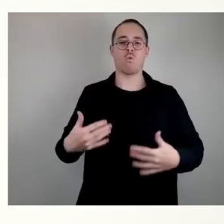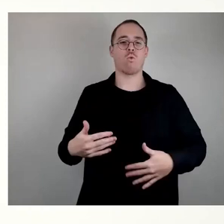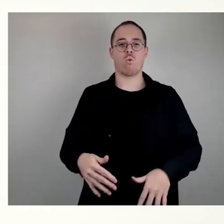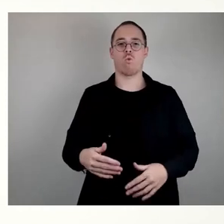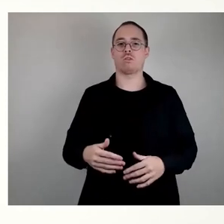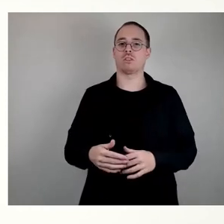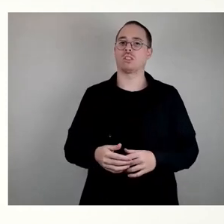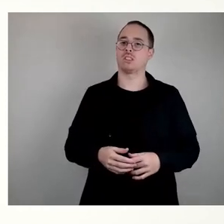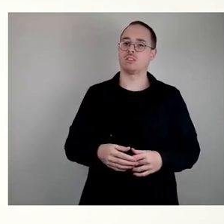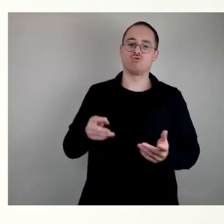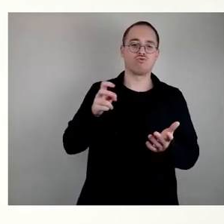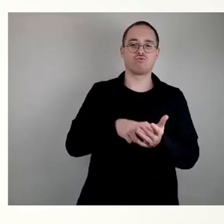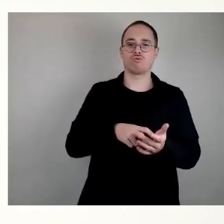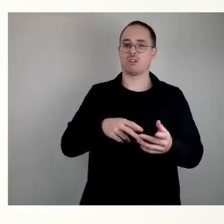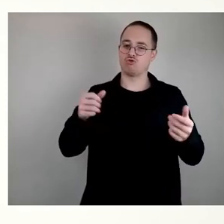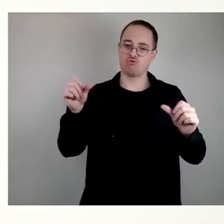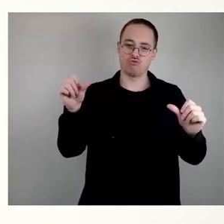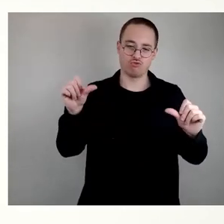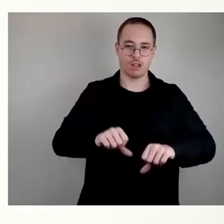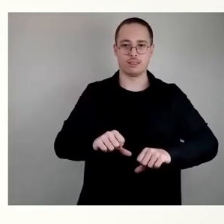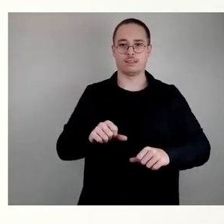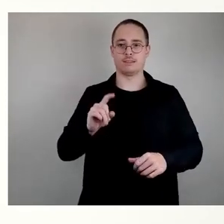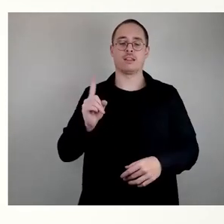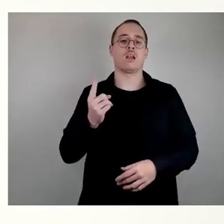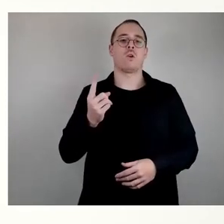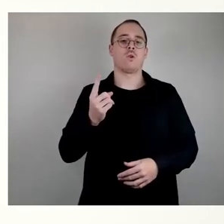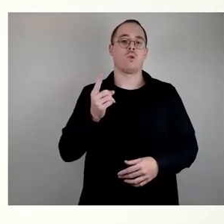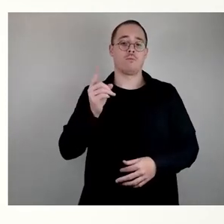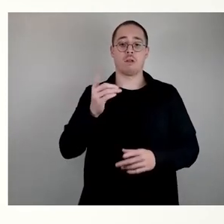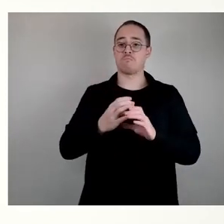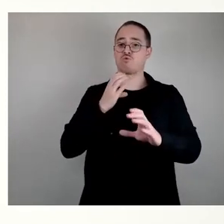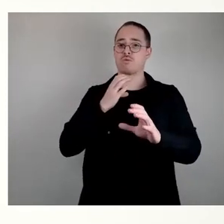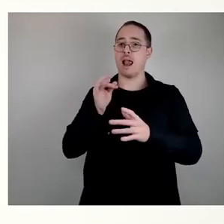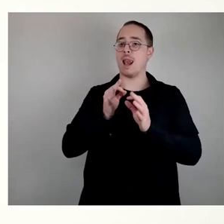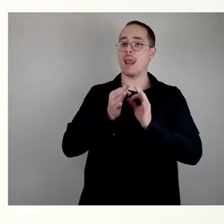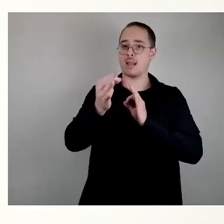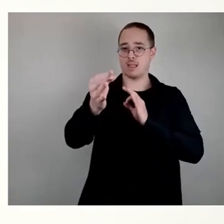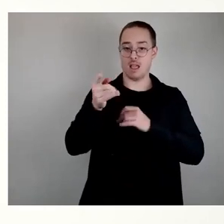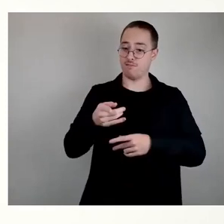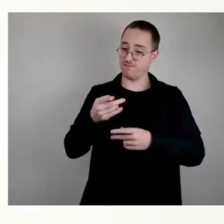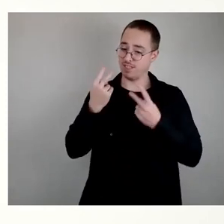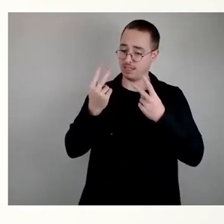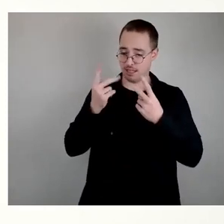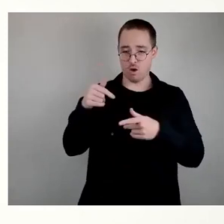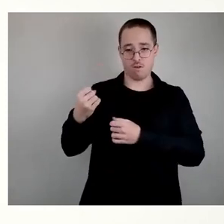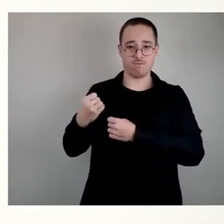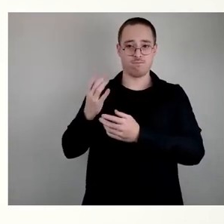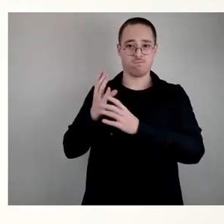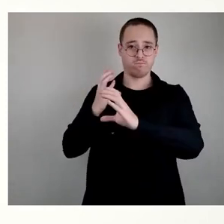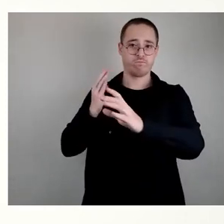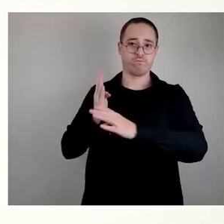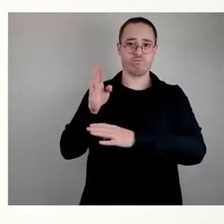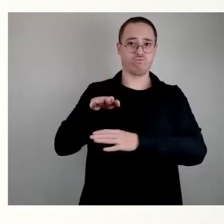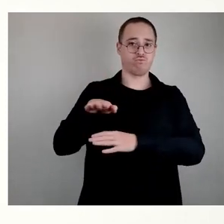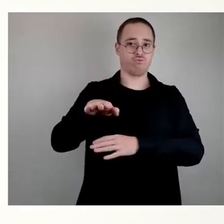drüber. Aber die Verkehrsbelegung ist beispielsweise, weil es genannt wurde, zur Reikerstraße, zu anderen Straßen, wo wir Radverkehrsanlagen